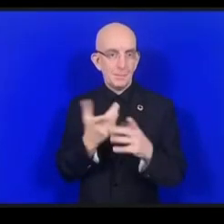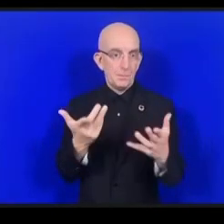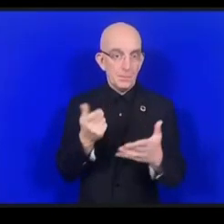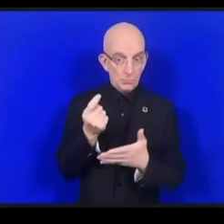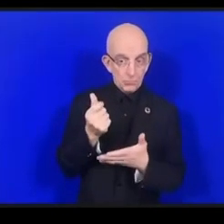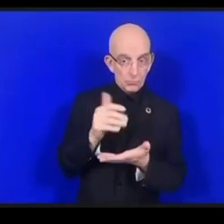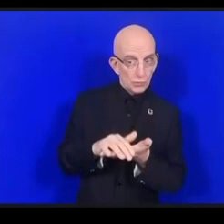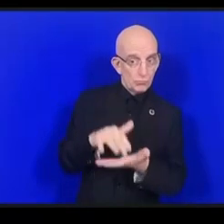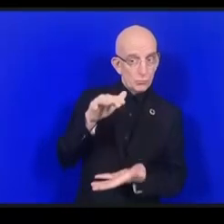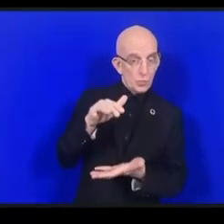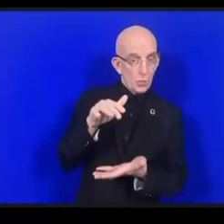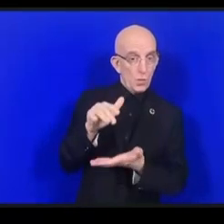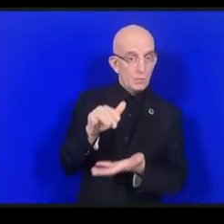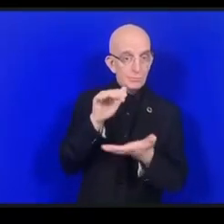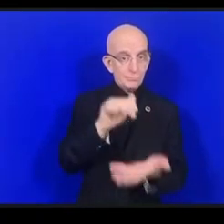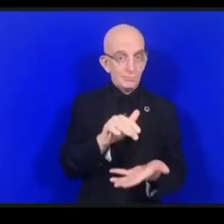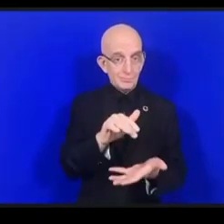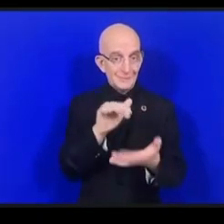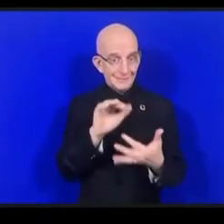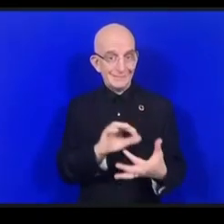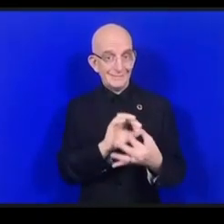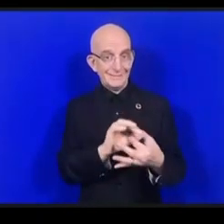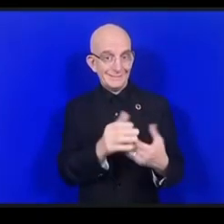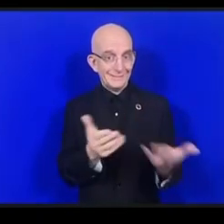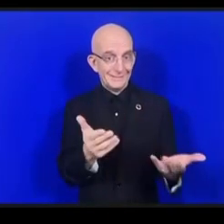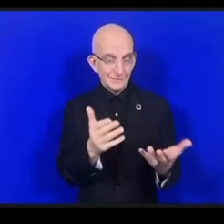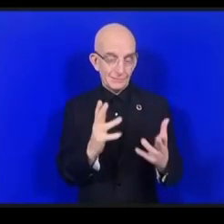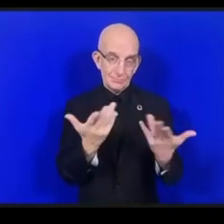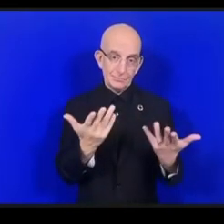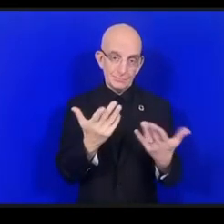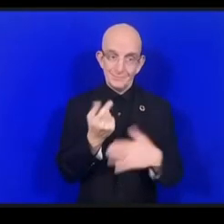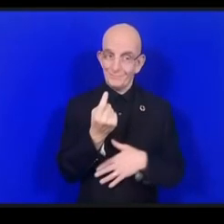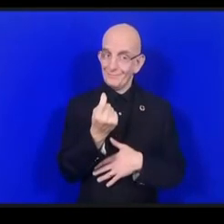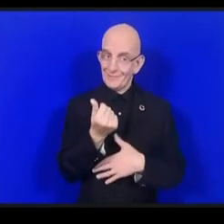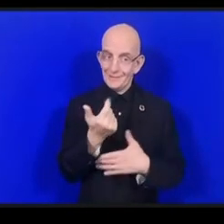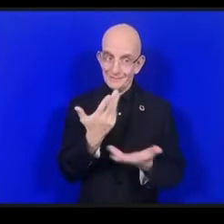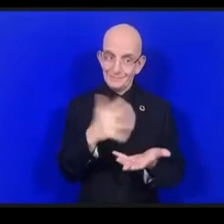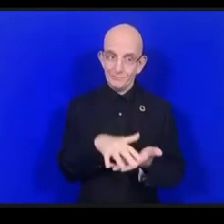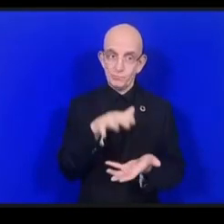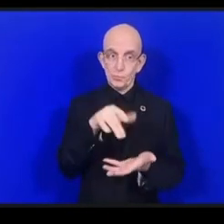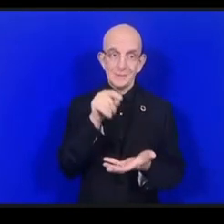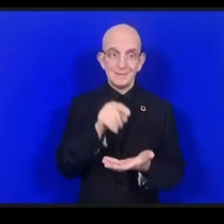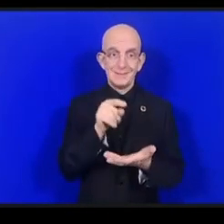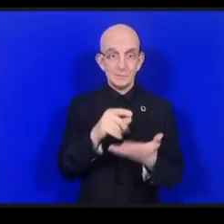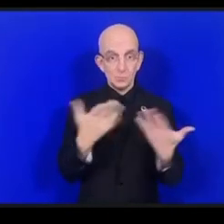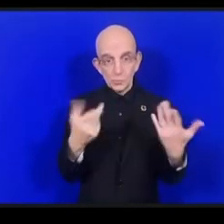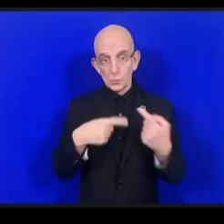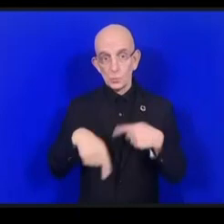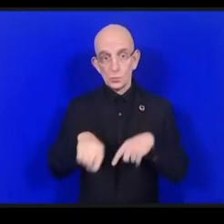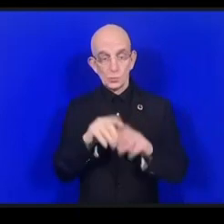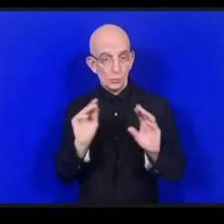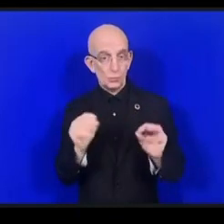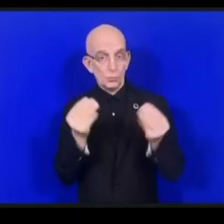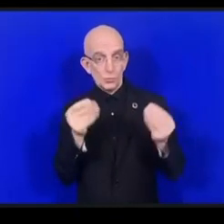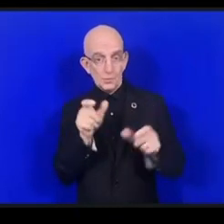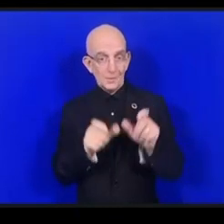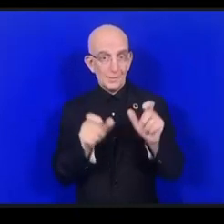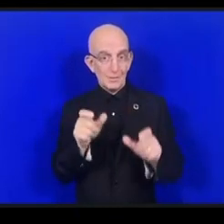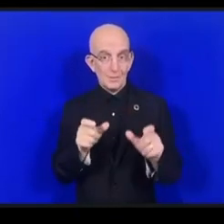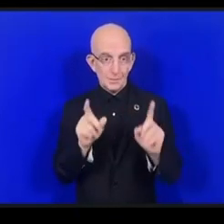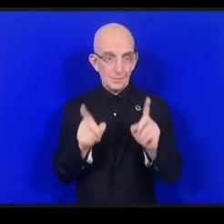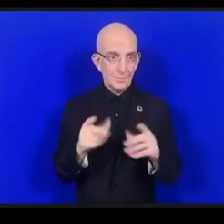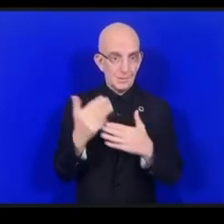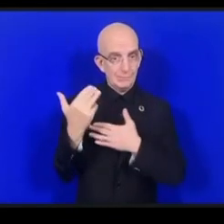وأيضاً الوقت نحن كالشباب علينا أن نقوم بتحسين